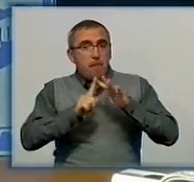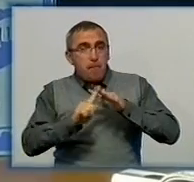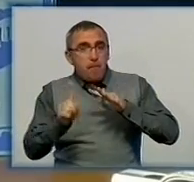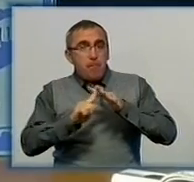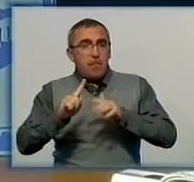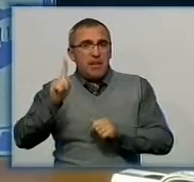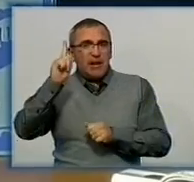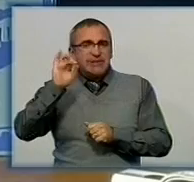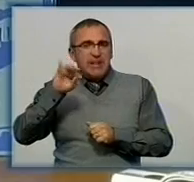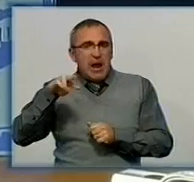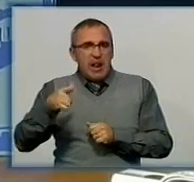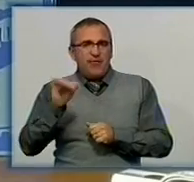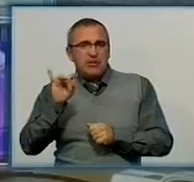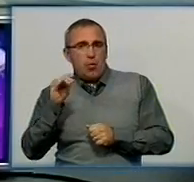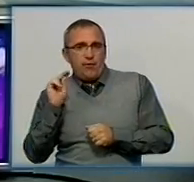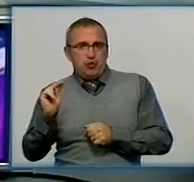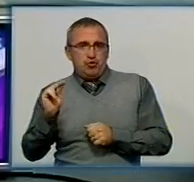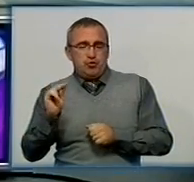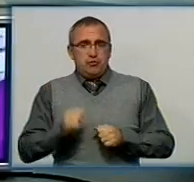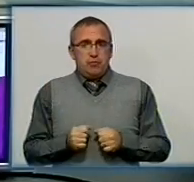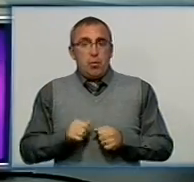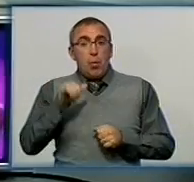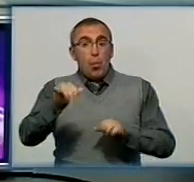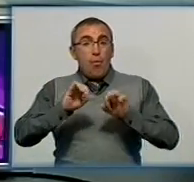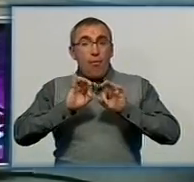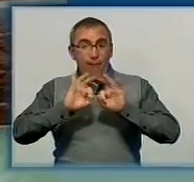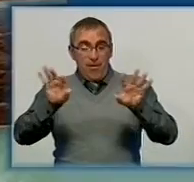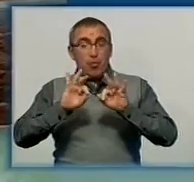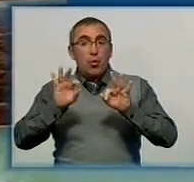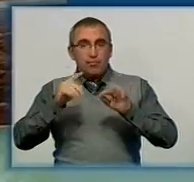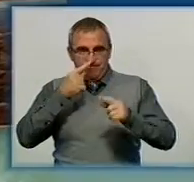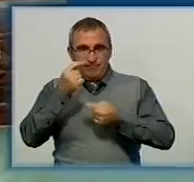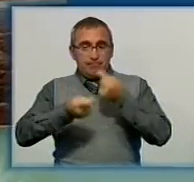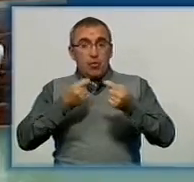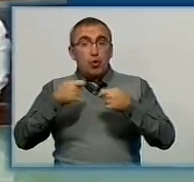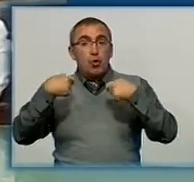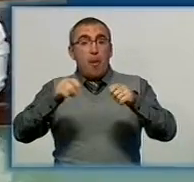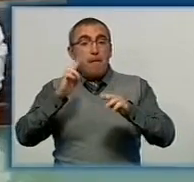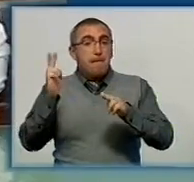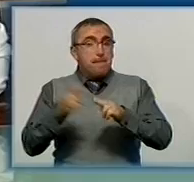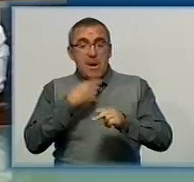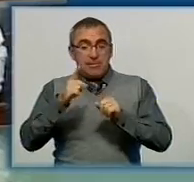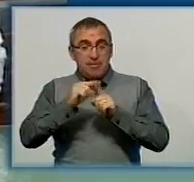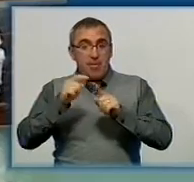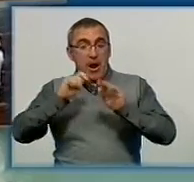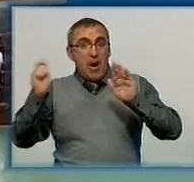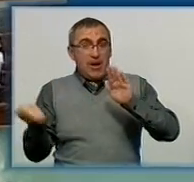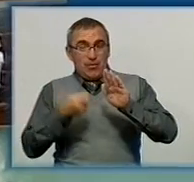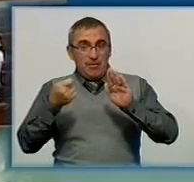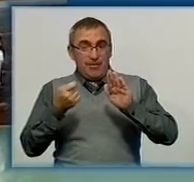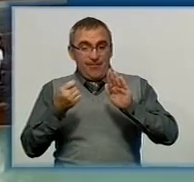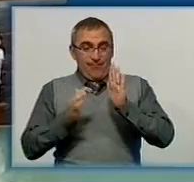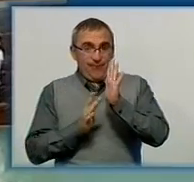Ізраїля Фісановича. У випуску докладніше. Торги без правил під час аукціону на вирощену в